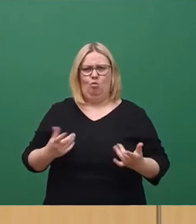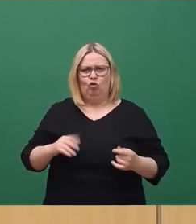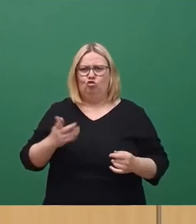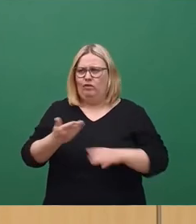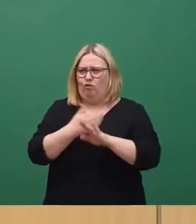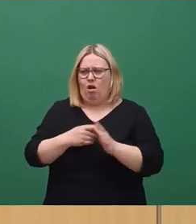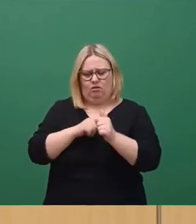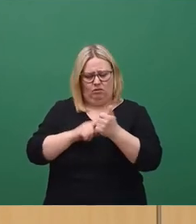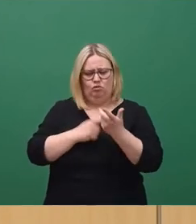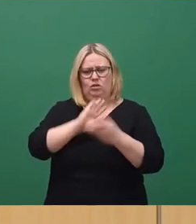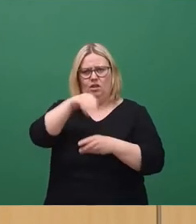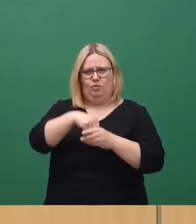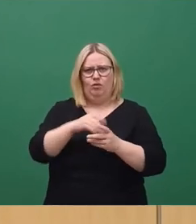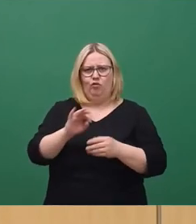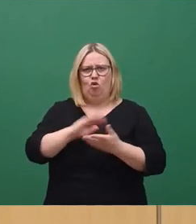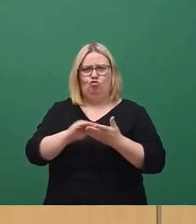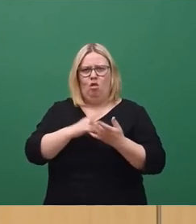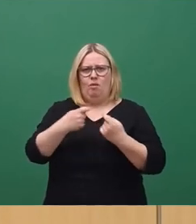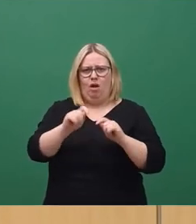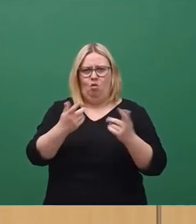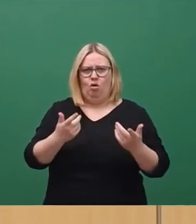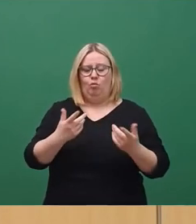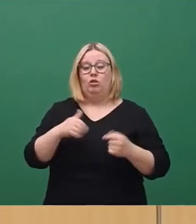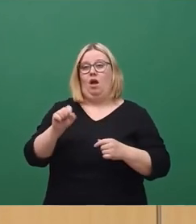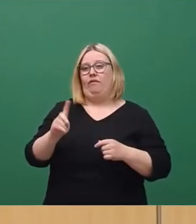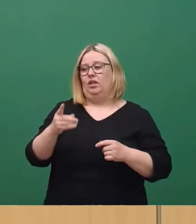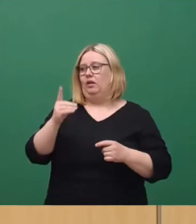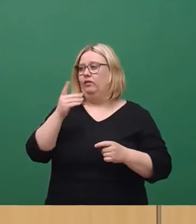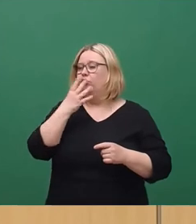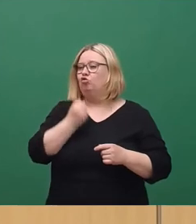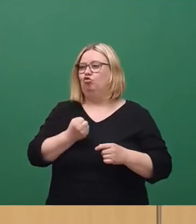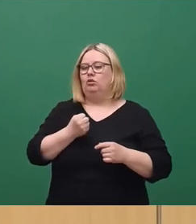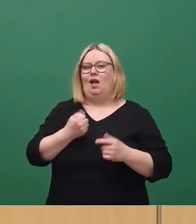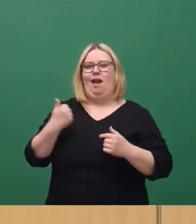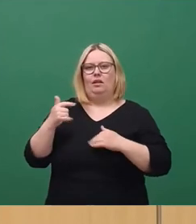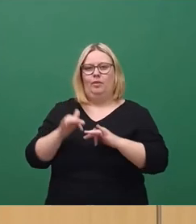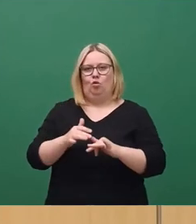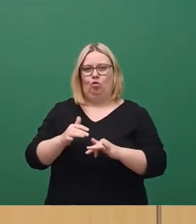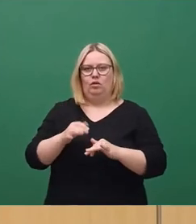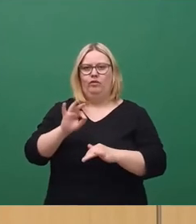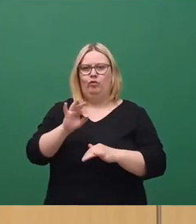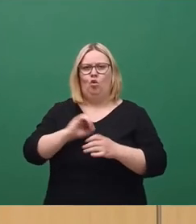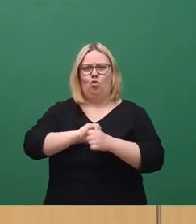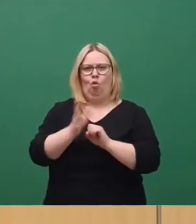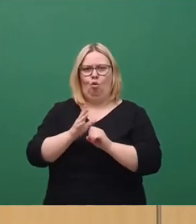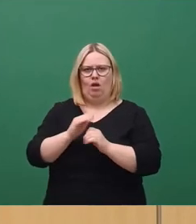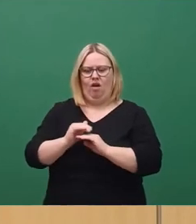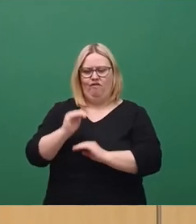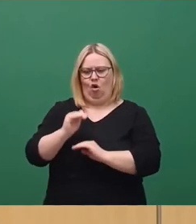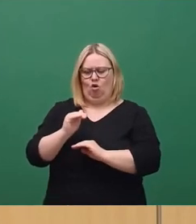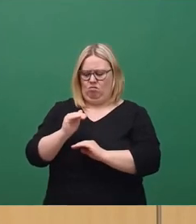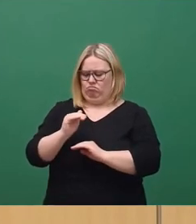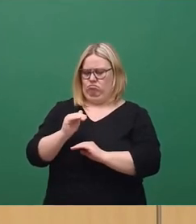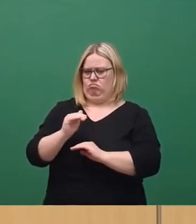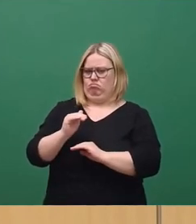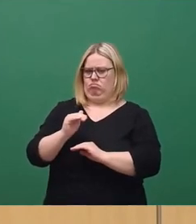genannt worden für den schulischen Bereich. Dann will die AfD noch mal eine Million Euro für einen Corona-Fonds einstellen. Das hat doch der